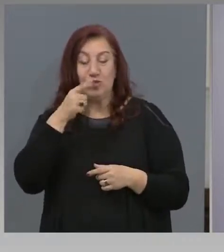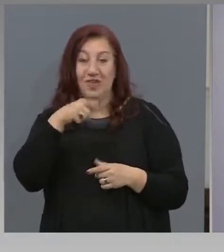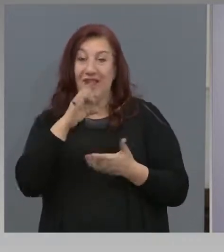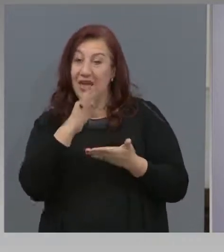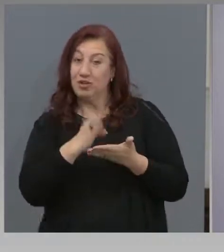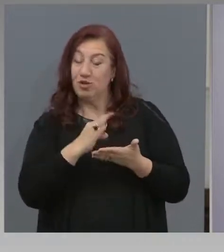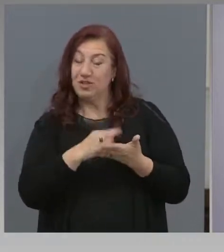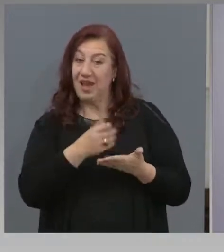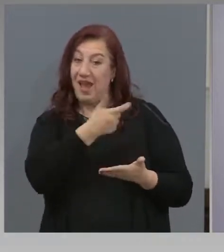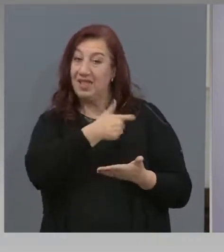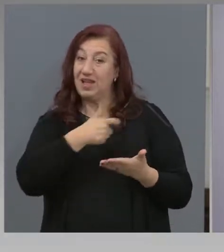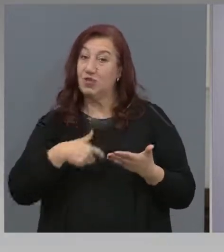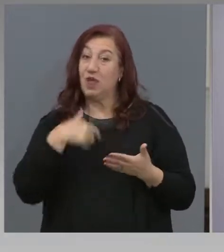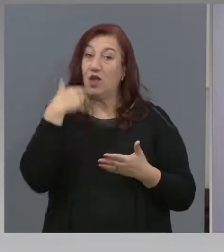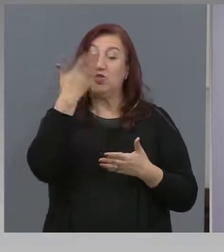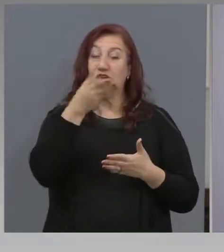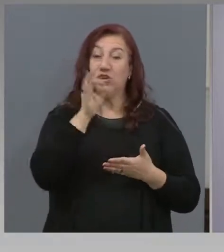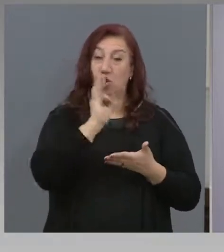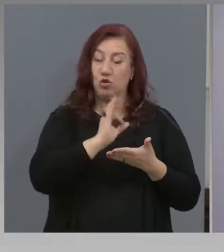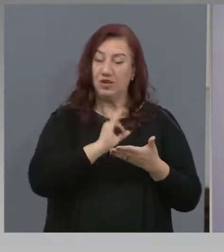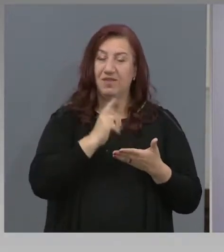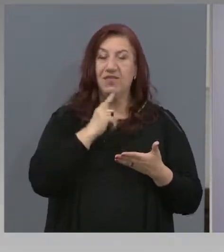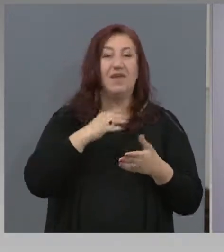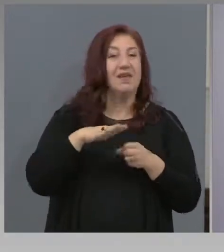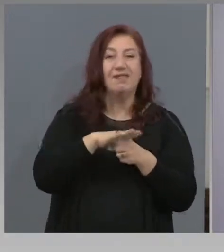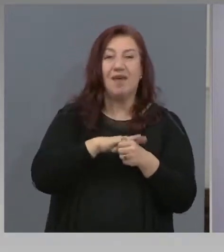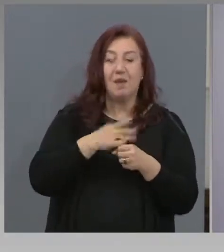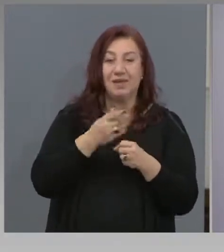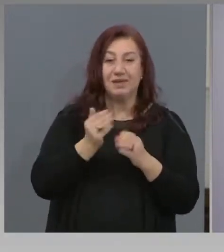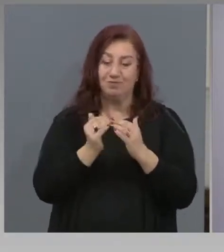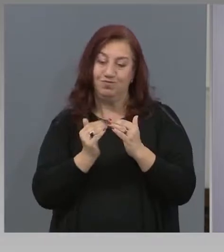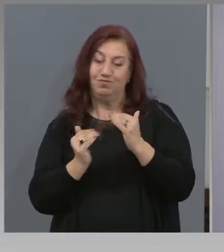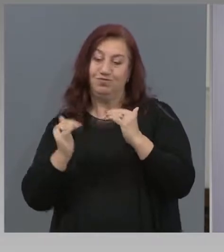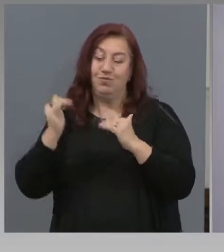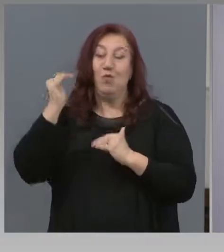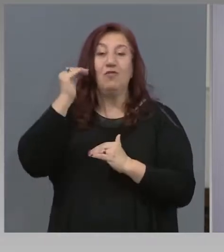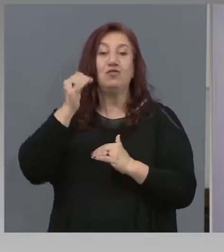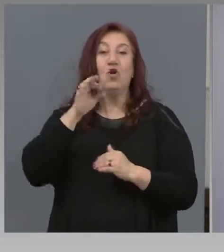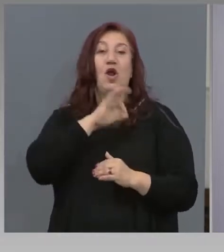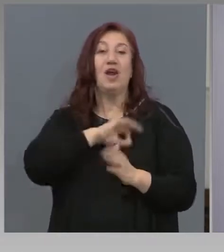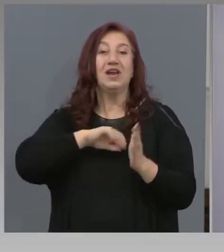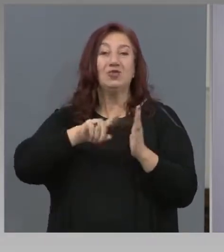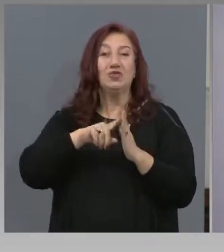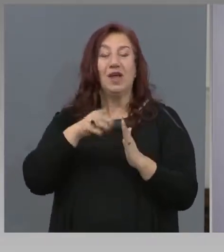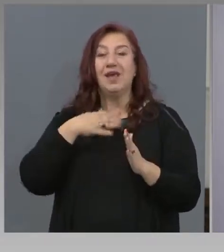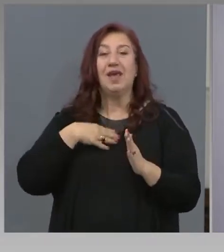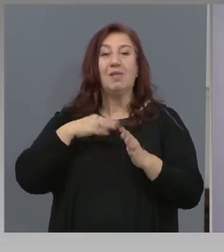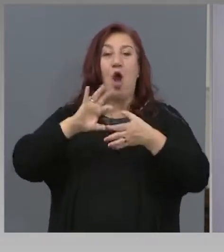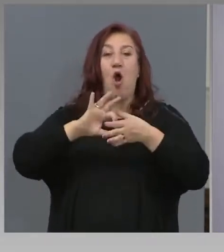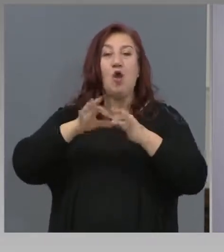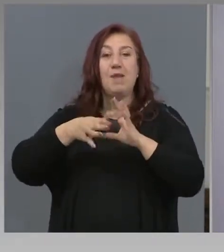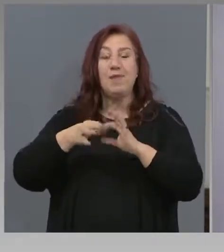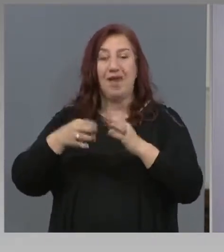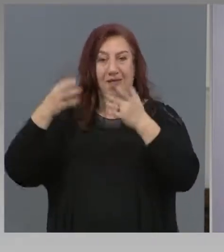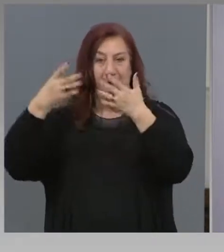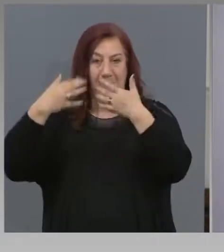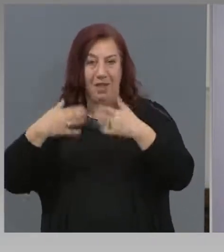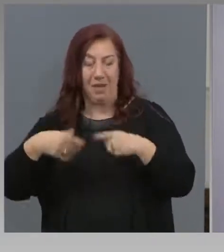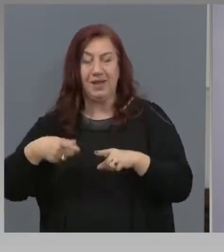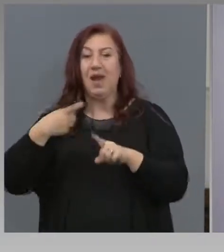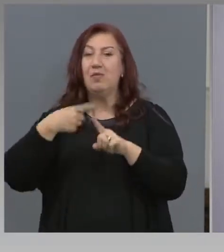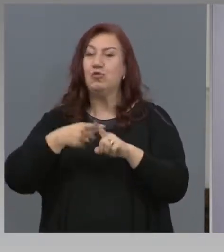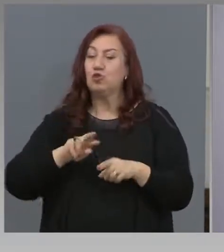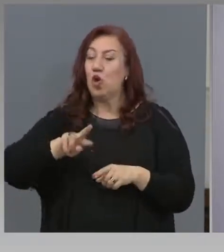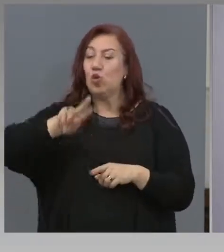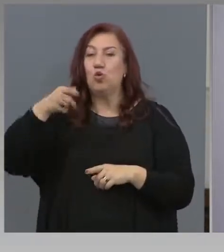4-ти клас, ще става възоснова на по-високия резултат от областния кръг на Олимпиадата по математика или от състезанието Математика за всеки.